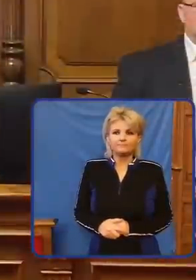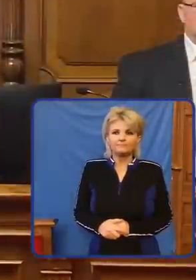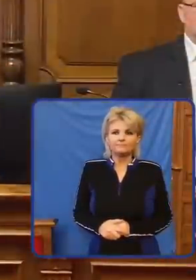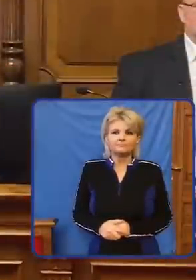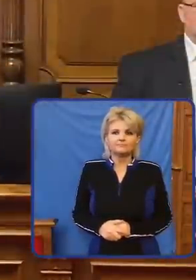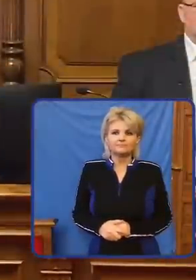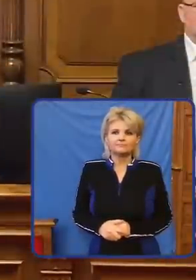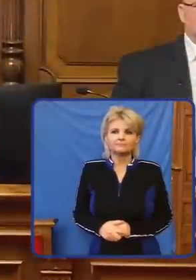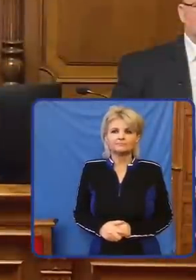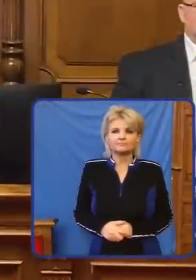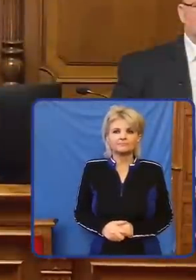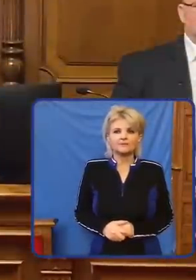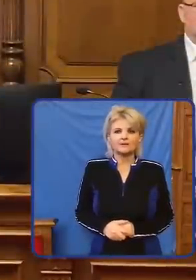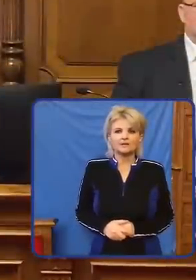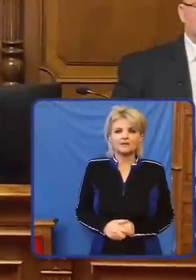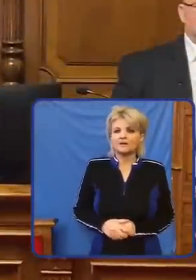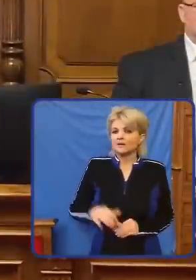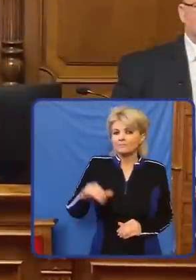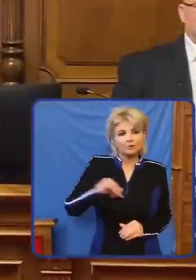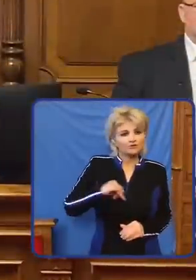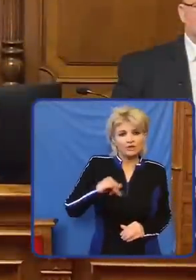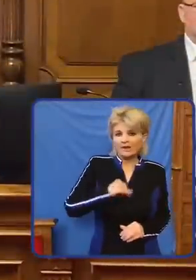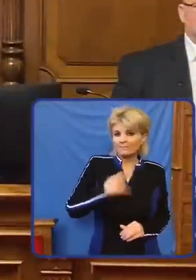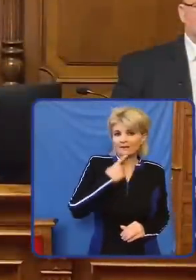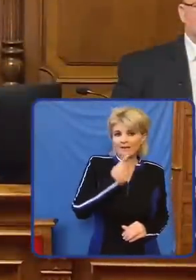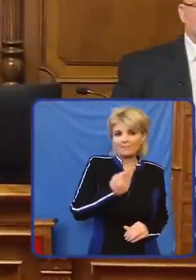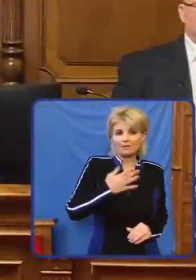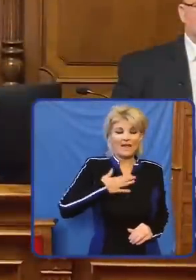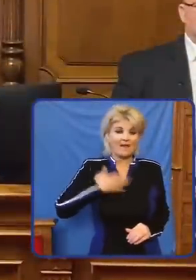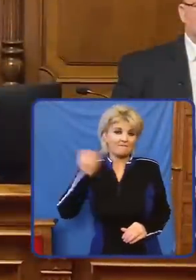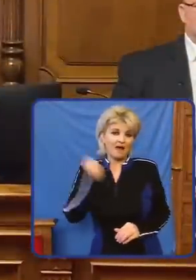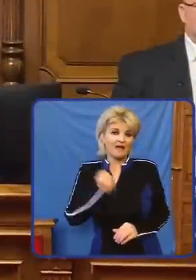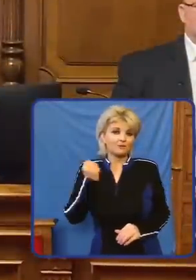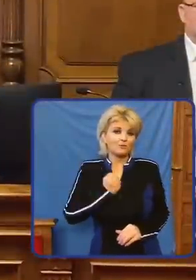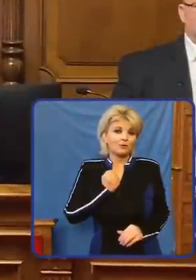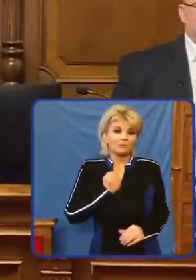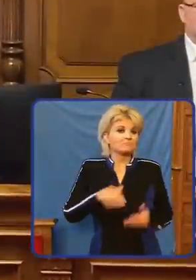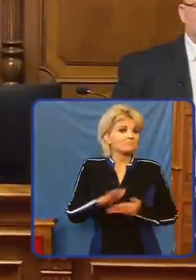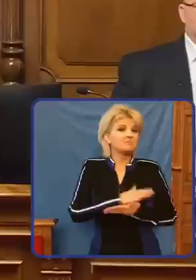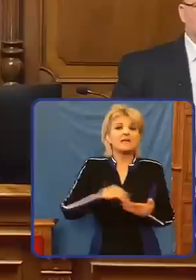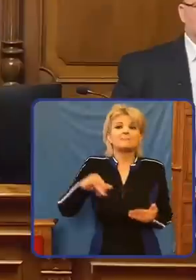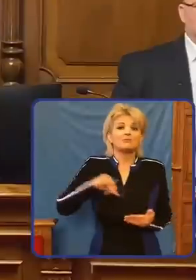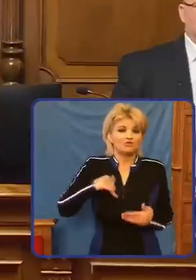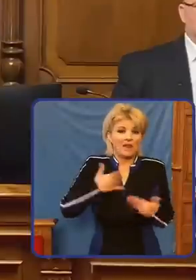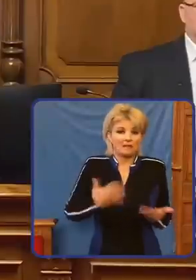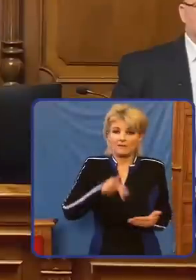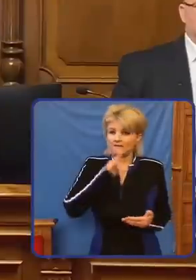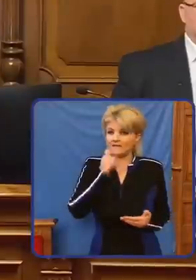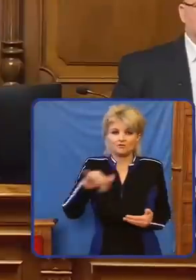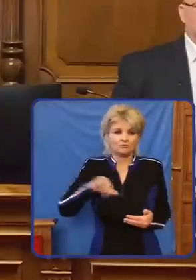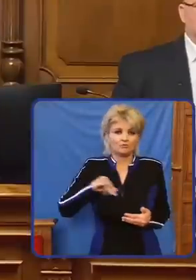De én nem mondott egyetlen egy bűncselekmény se, amivel engem vádulna. Nincs bűncselekmény.